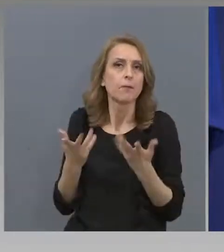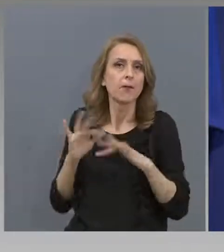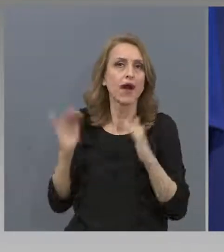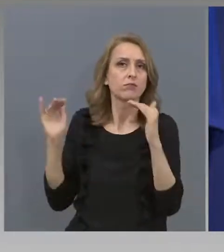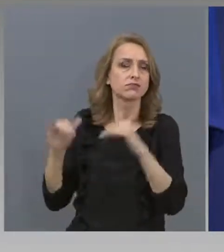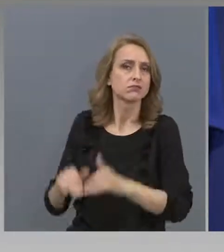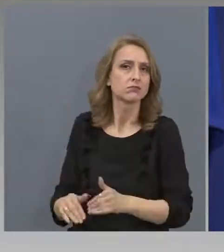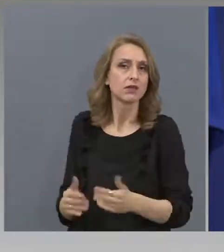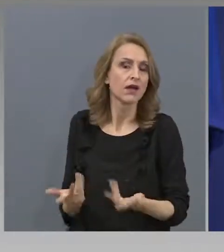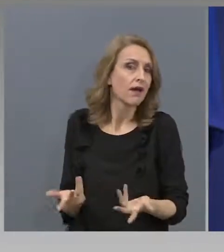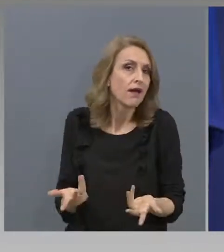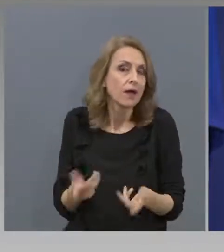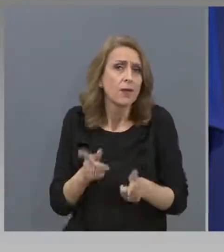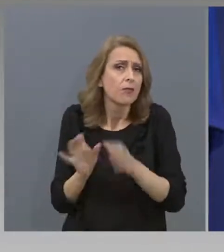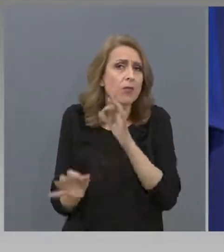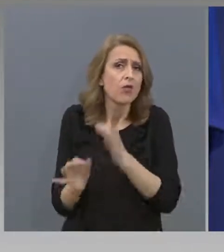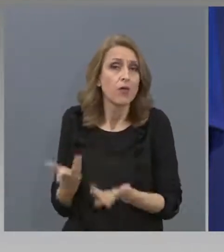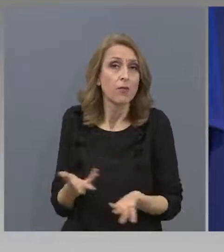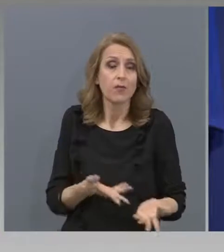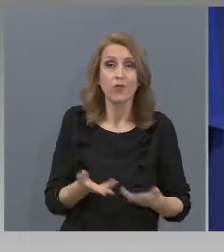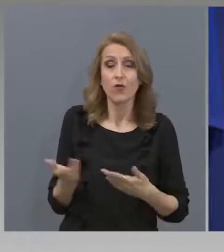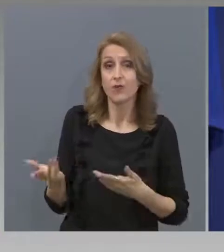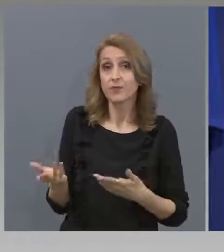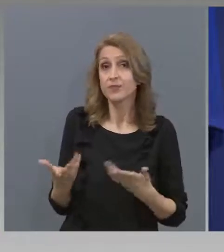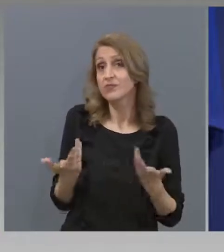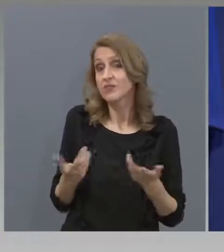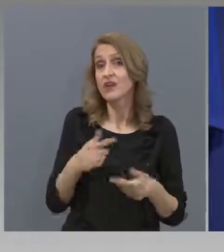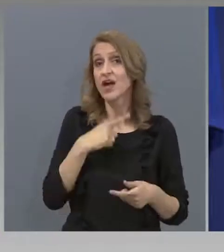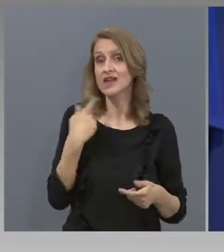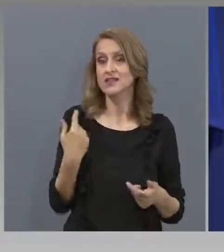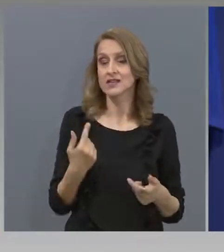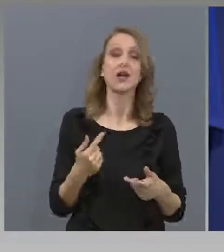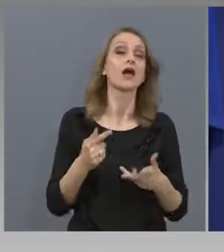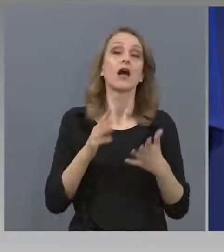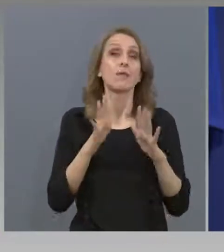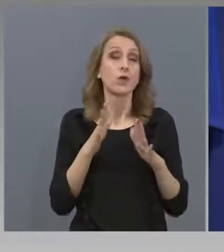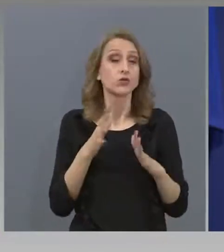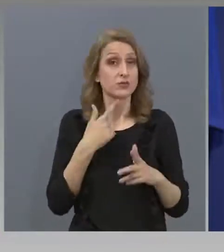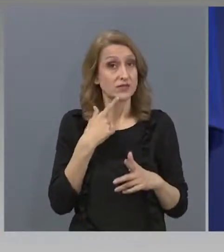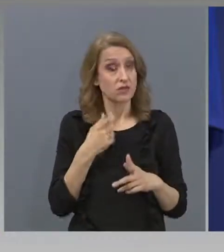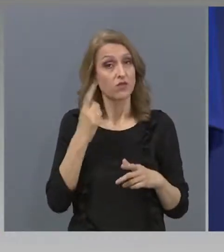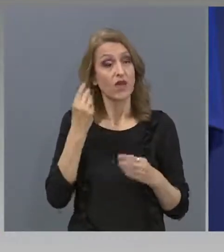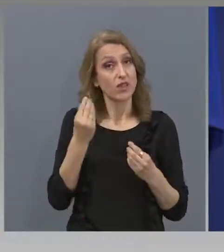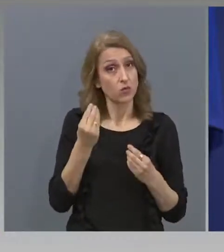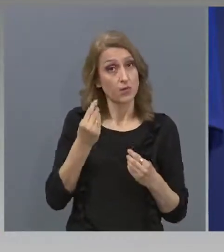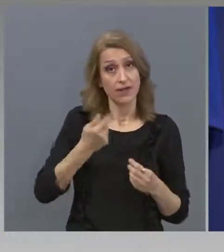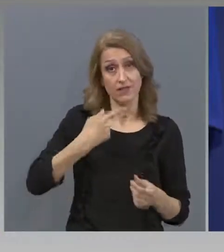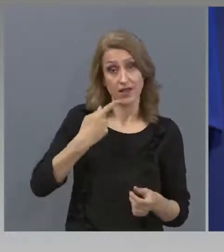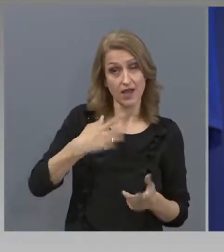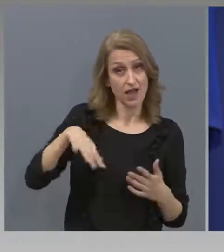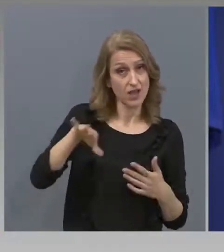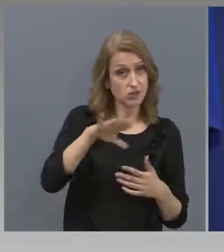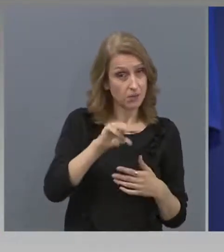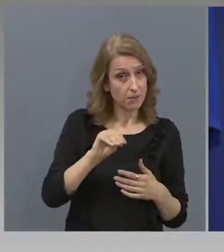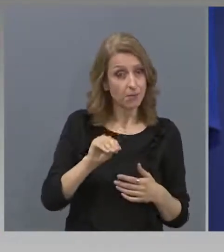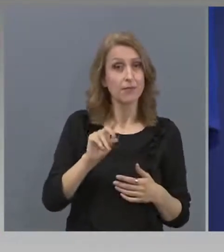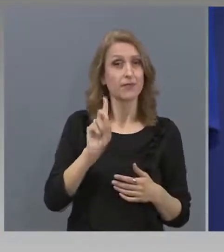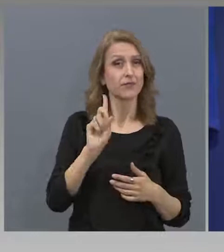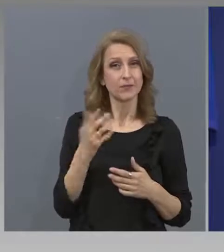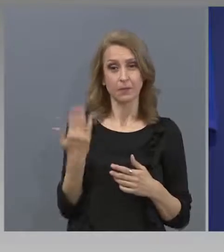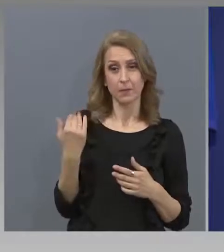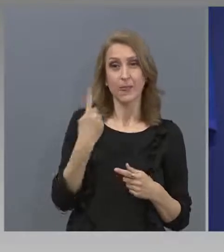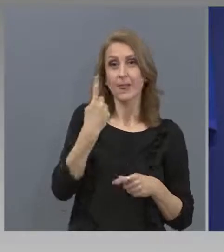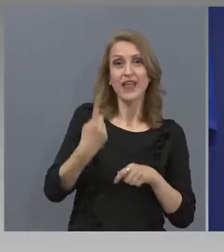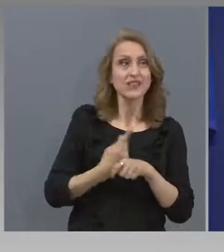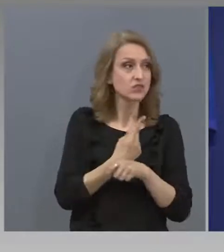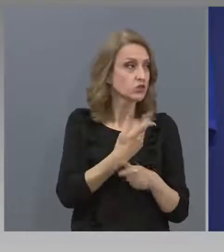всичко успеха да се справят с хората и може би в тази посока беше добре да споменем, уважаеми колеги, че първият близо час